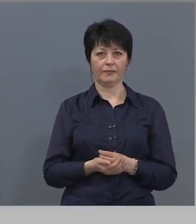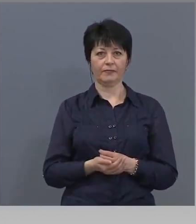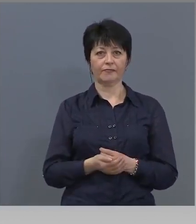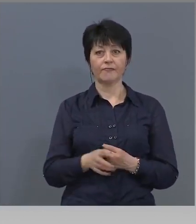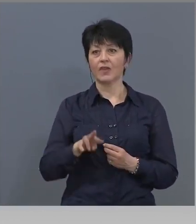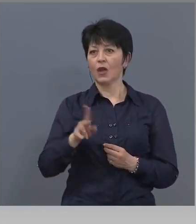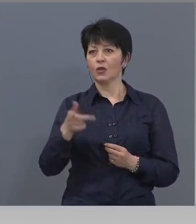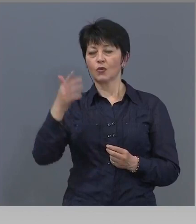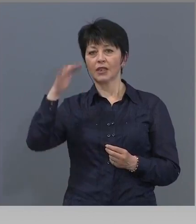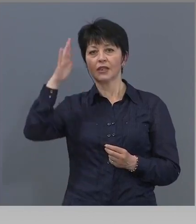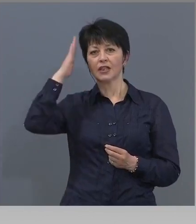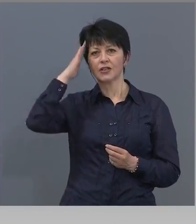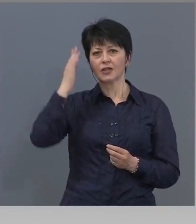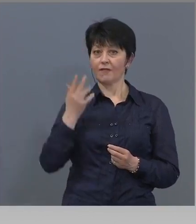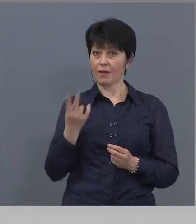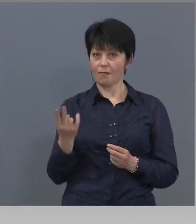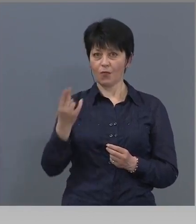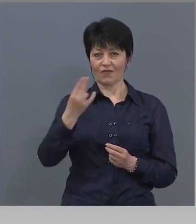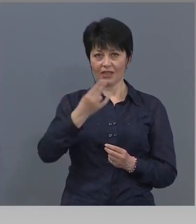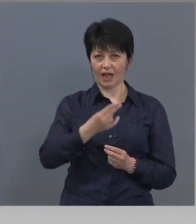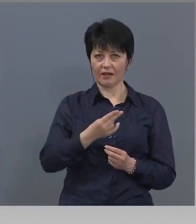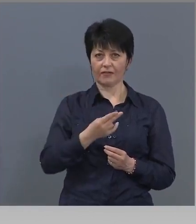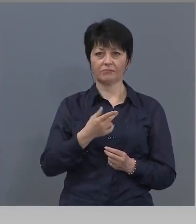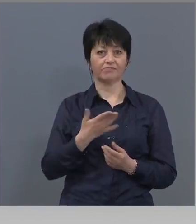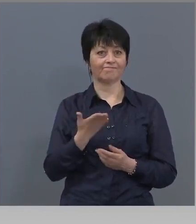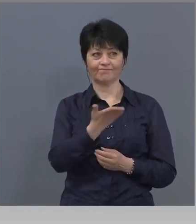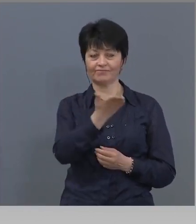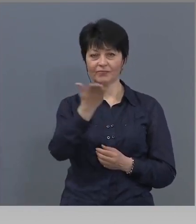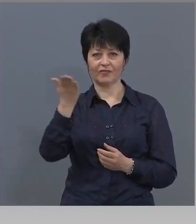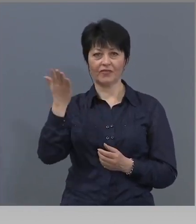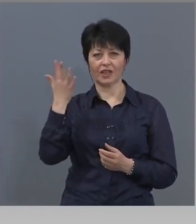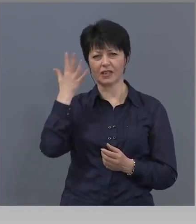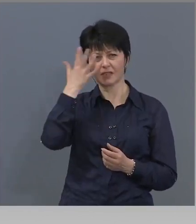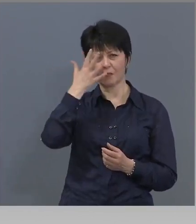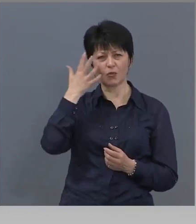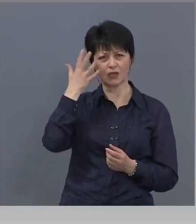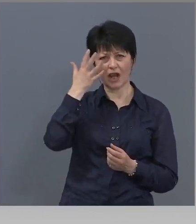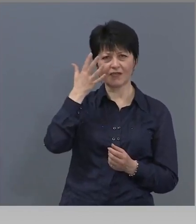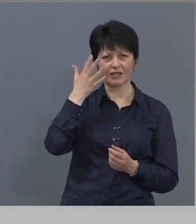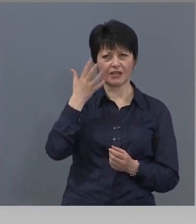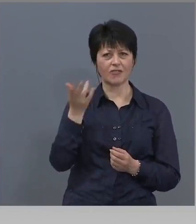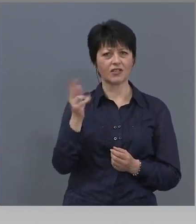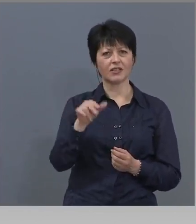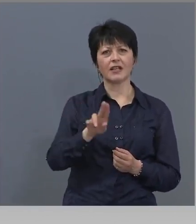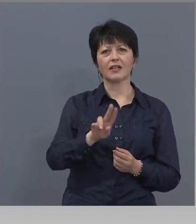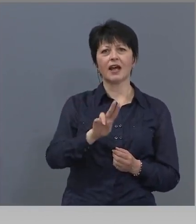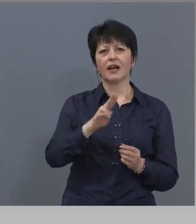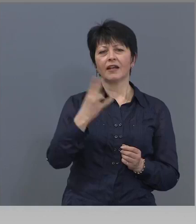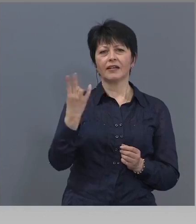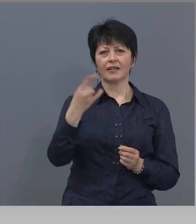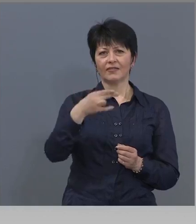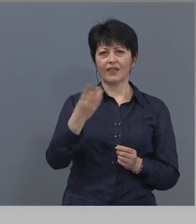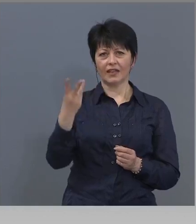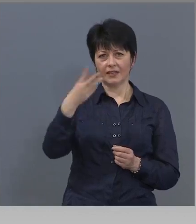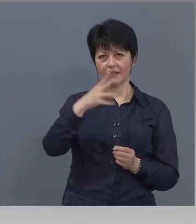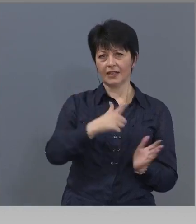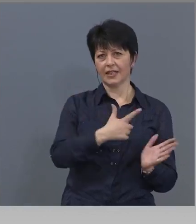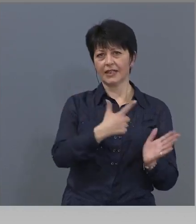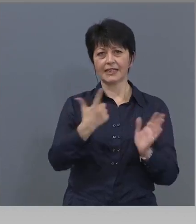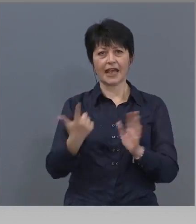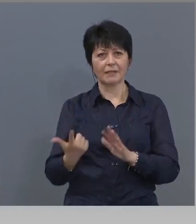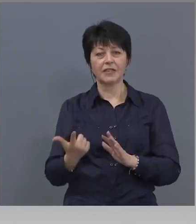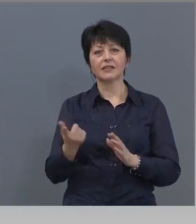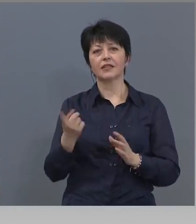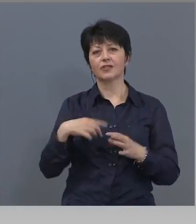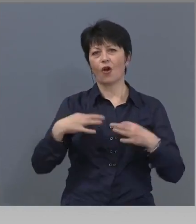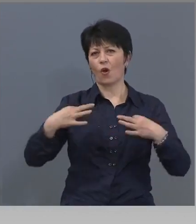Другите държави, повтарям, вие се заблуждава по това, че каза, след 2-3 седмици ще